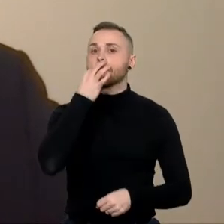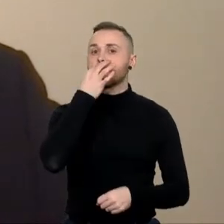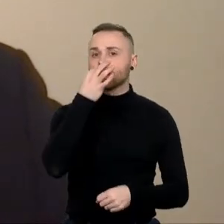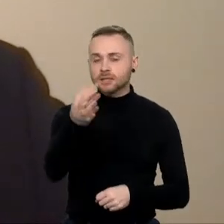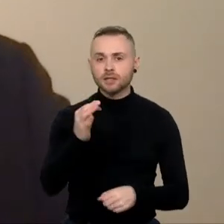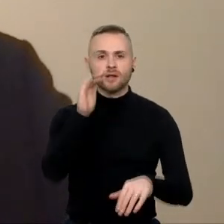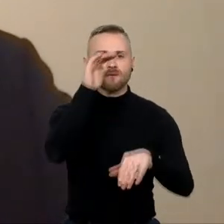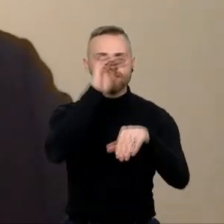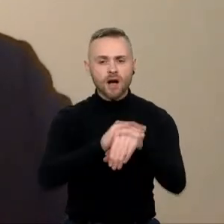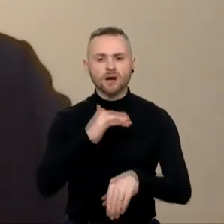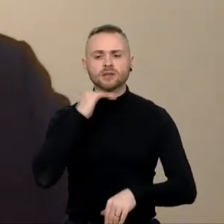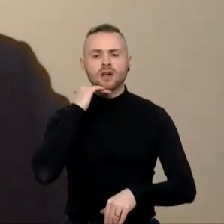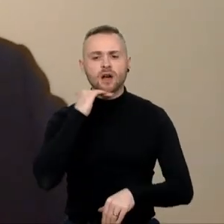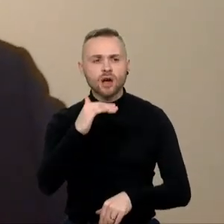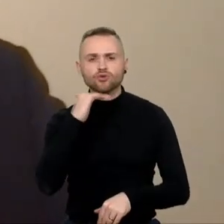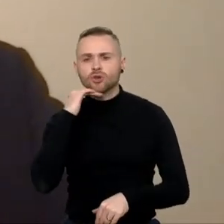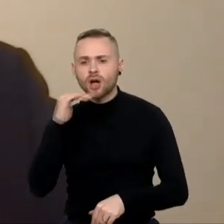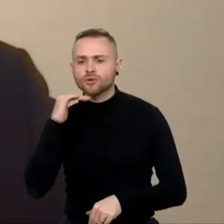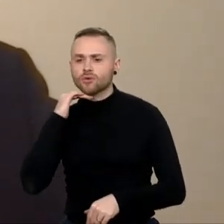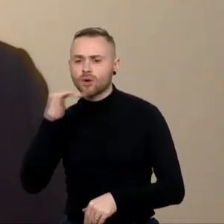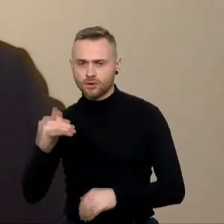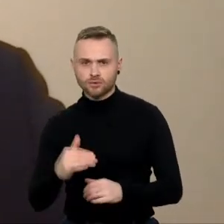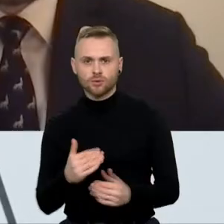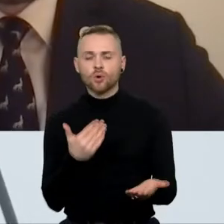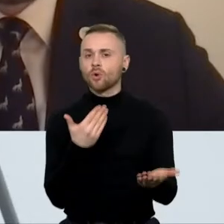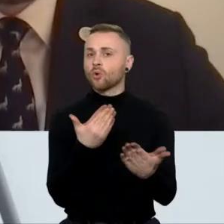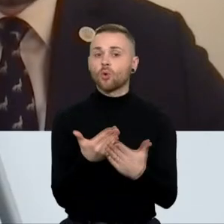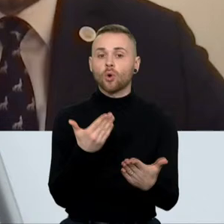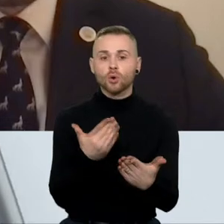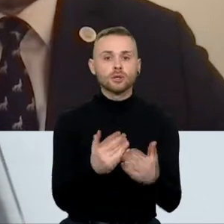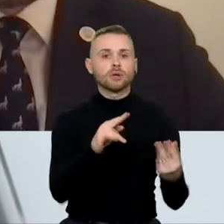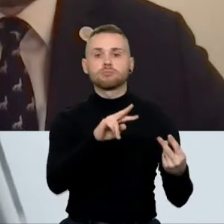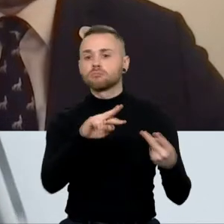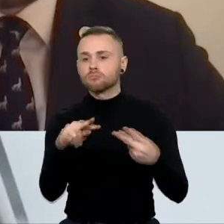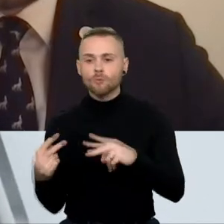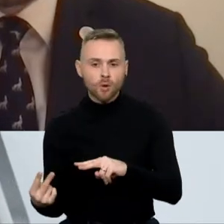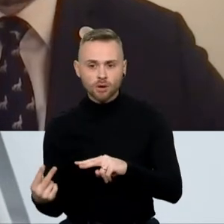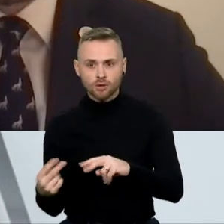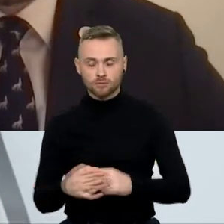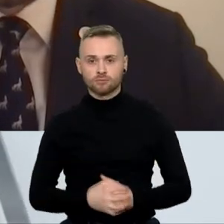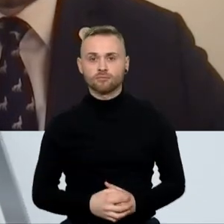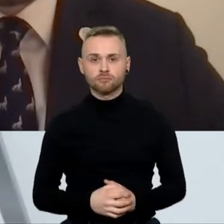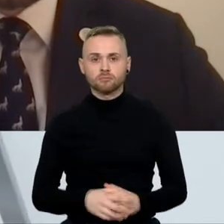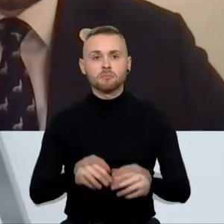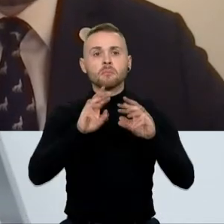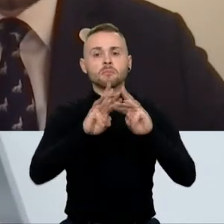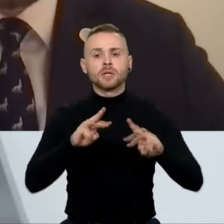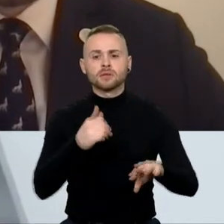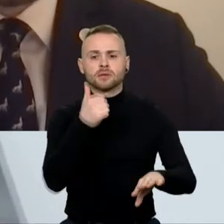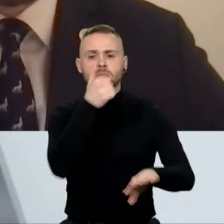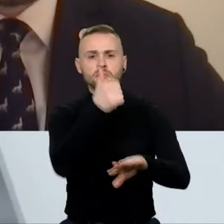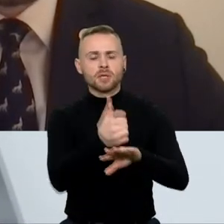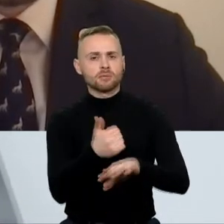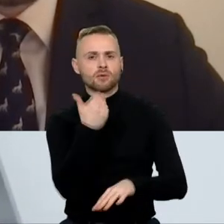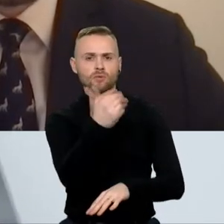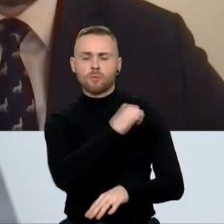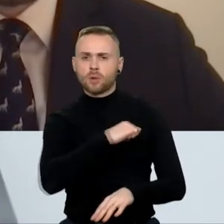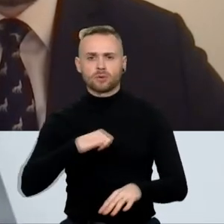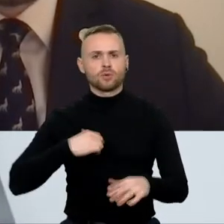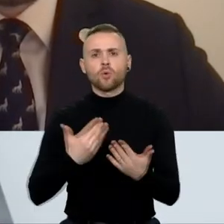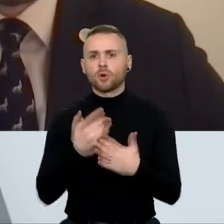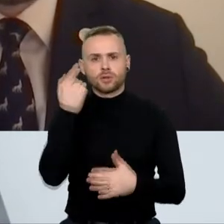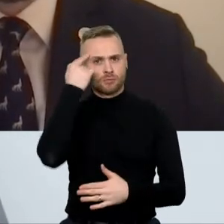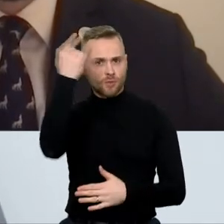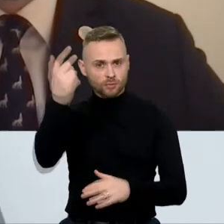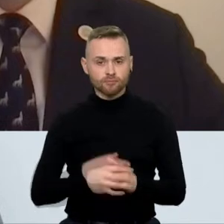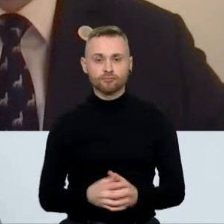faktus ir aplikybės, kurios lėmė tokį reikšmingą pokytį šiuo atveju premjerės laikyseno ir vyriausybai. Na, kol kas